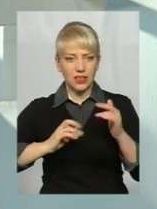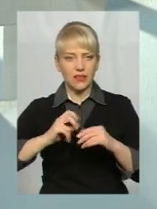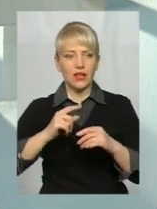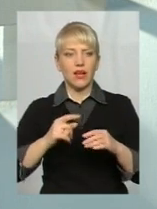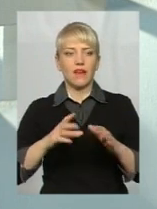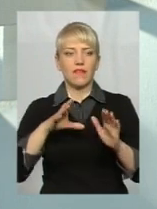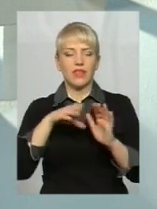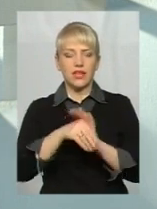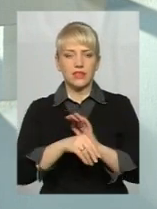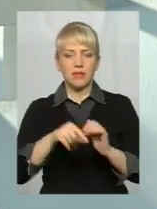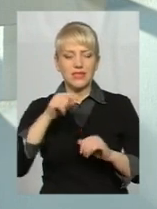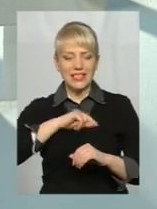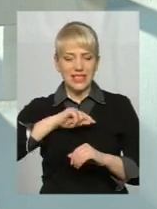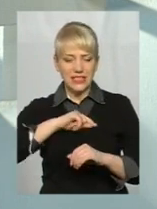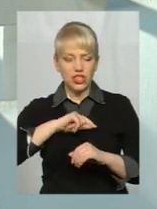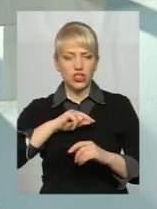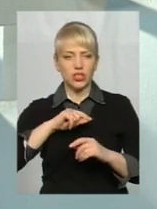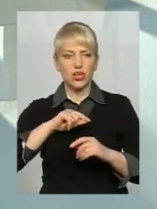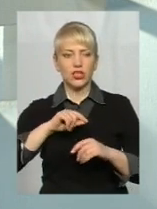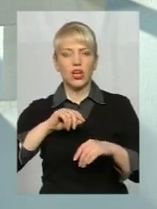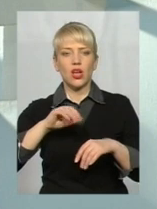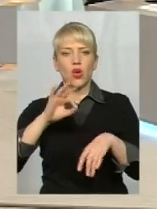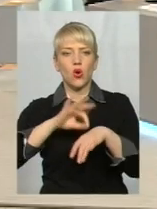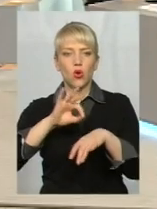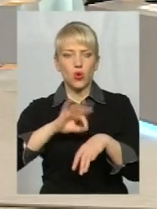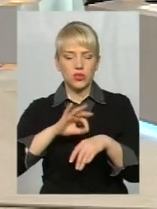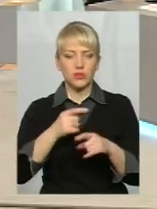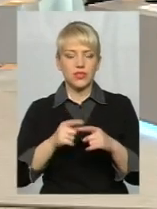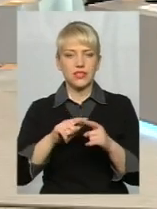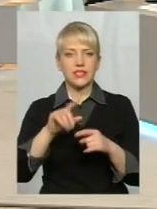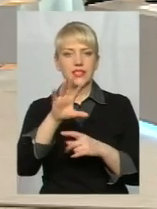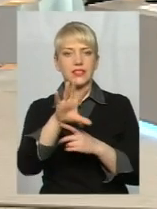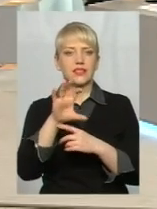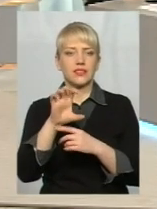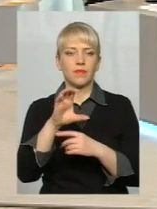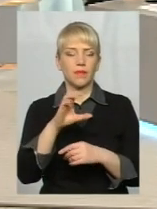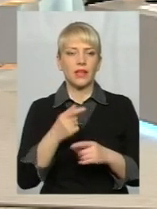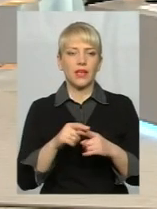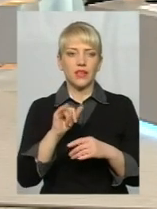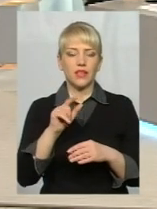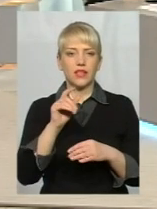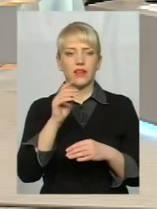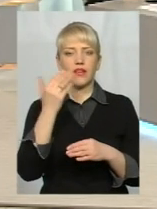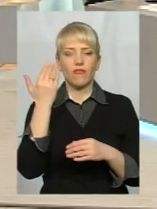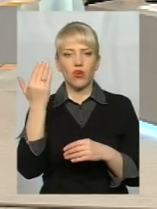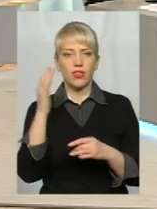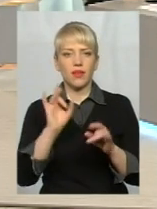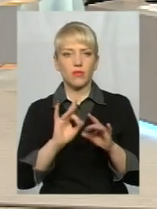розлад, психічний розлад, якраз оце селфі або селфі-манію, і вони пояснюють